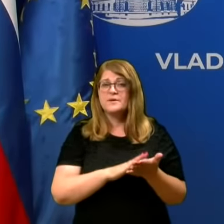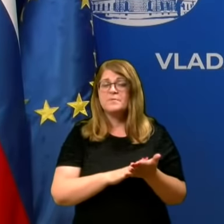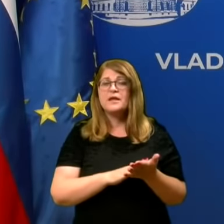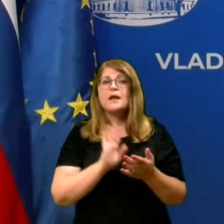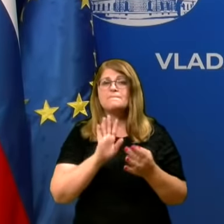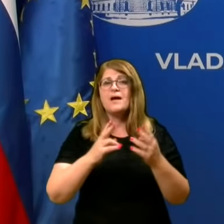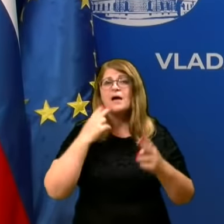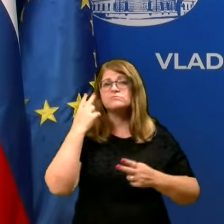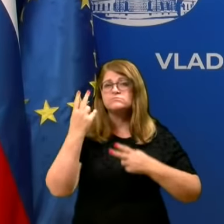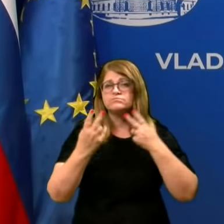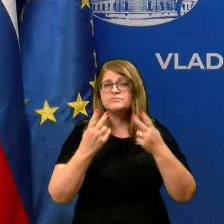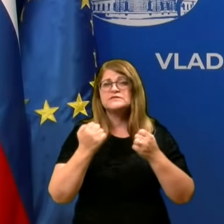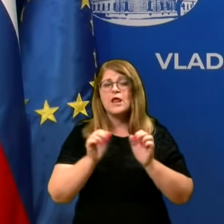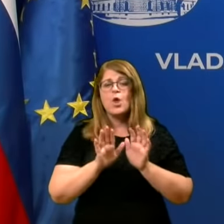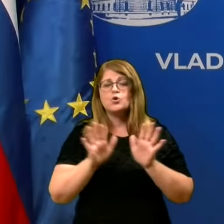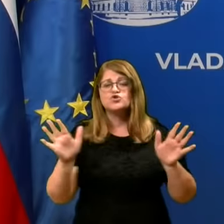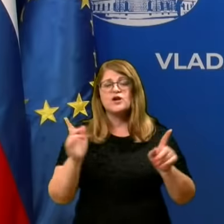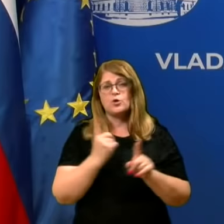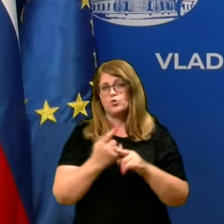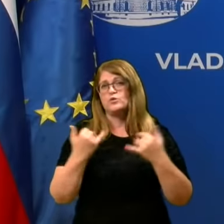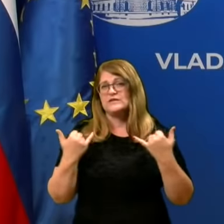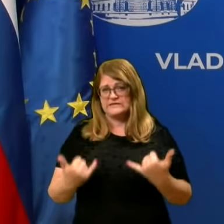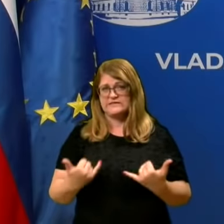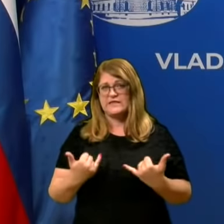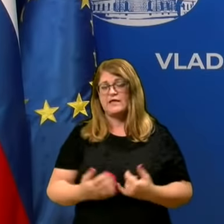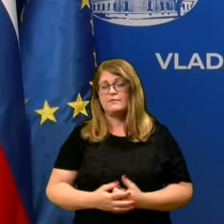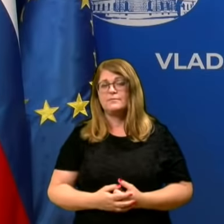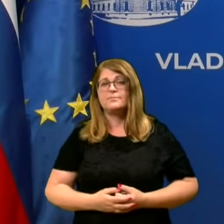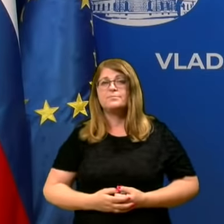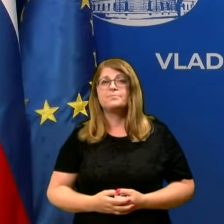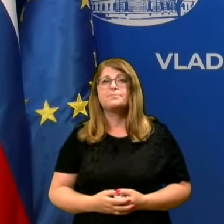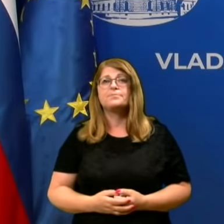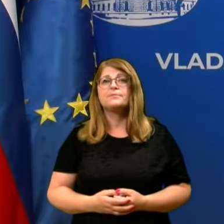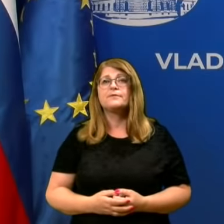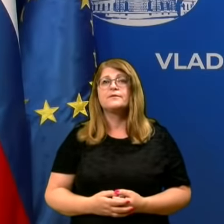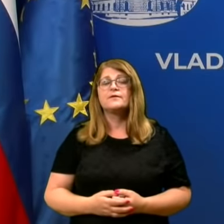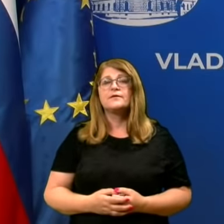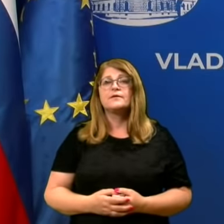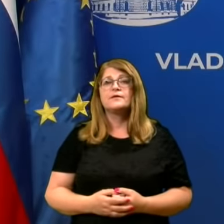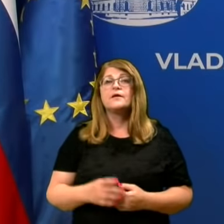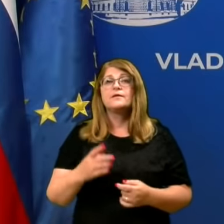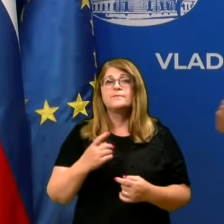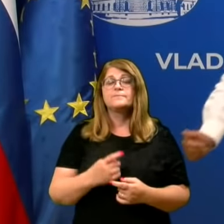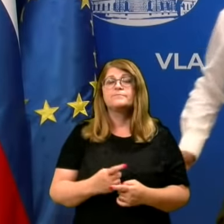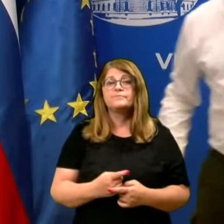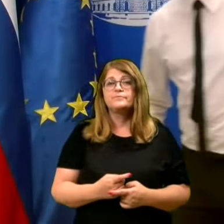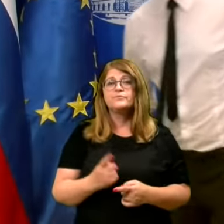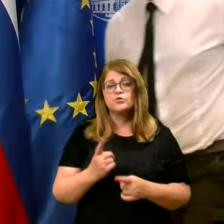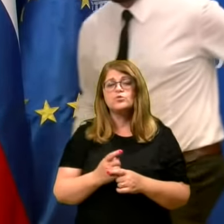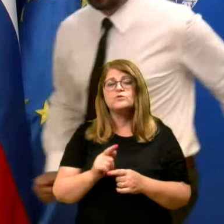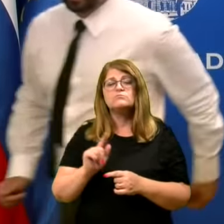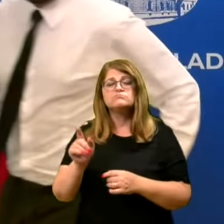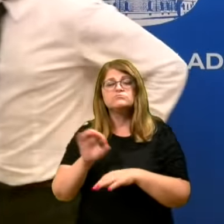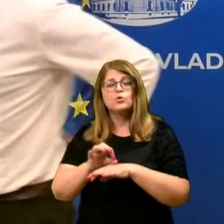seveda testiranje je zelo široko tudi sedaj. ima lahko še kolega, ki je dopolni glede samega ukrepanja znotraj da svoja.